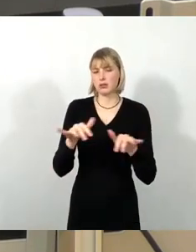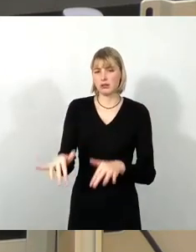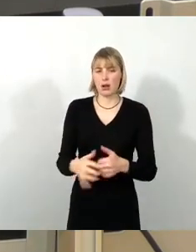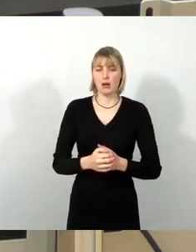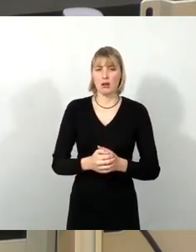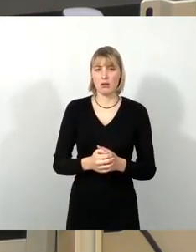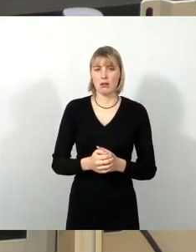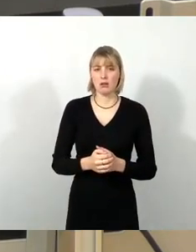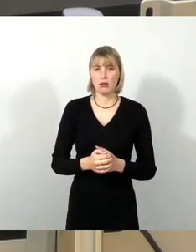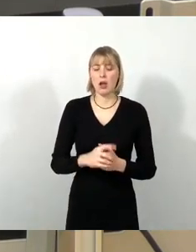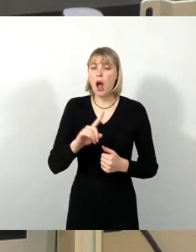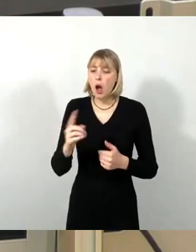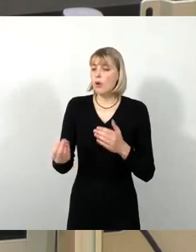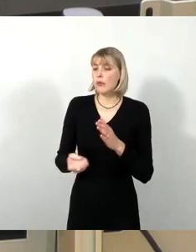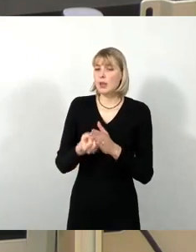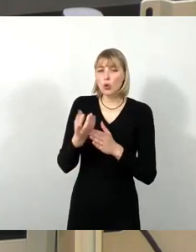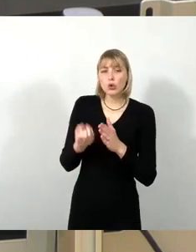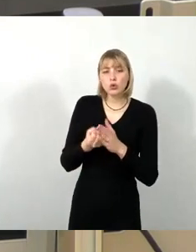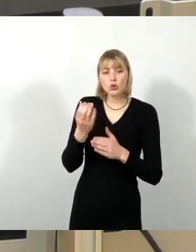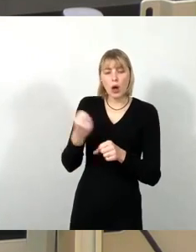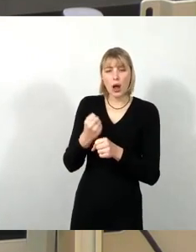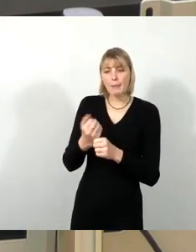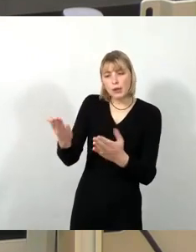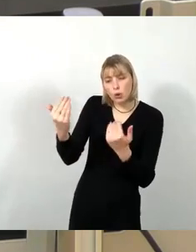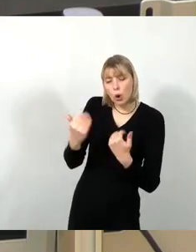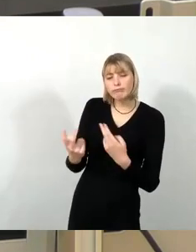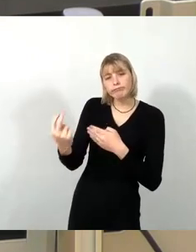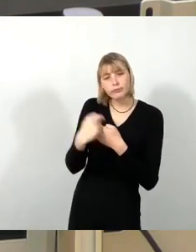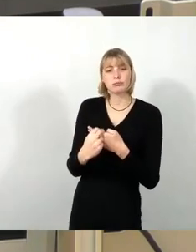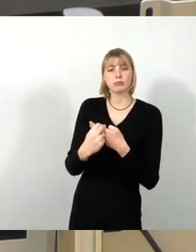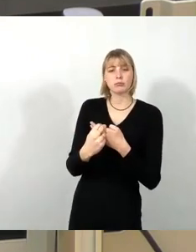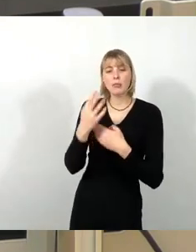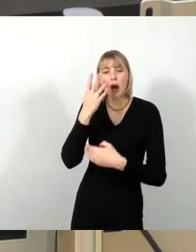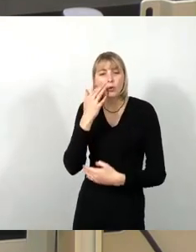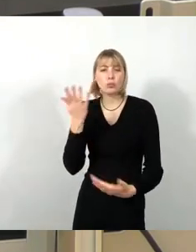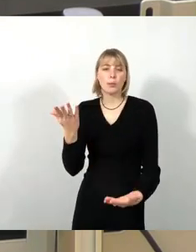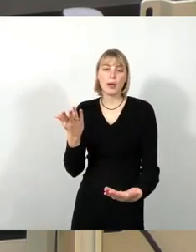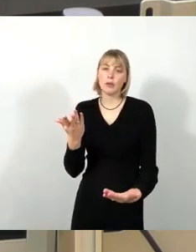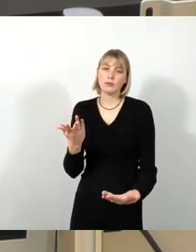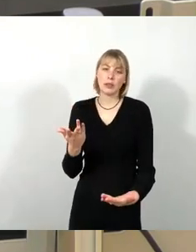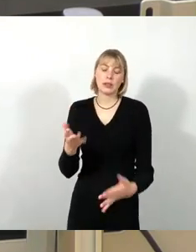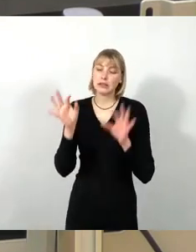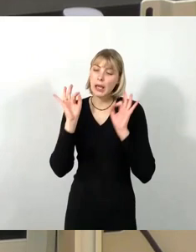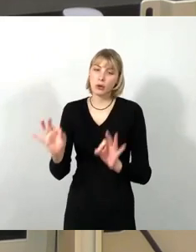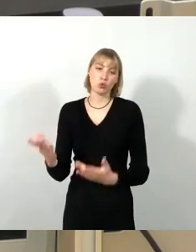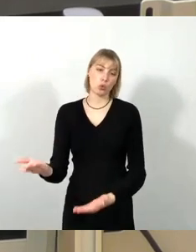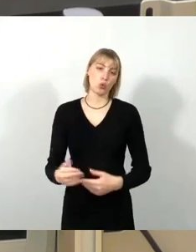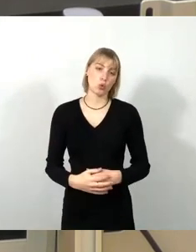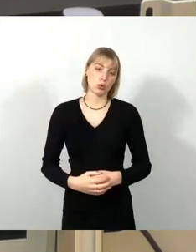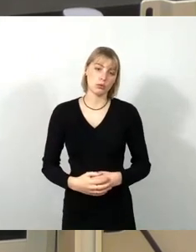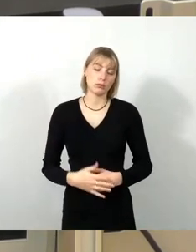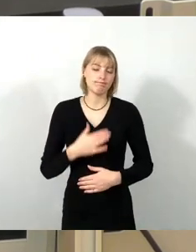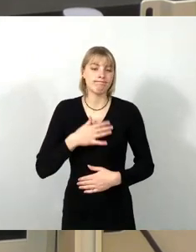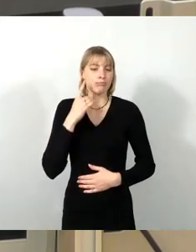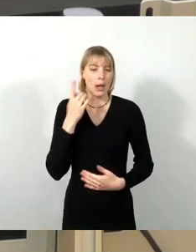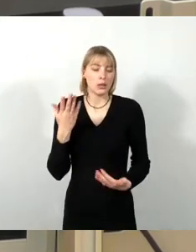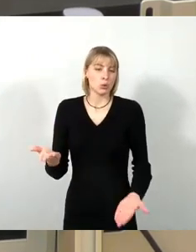Kulturarbeit hineingeholt werden. So etwas dort auszuprobieren, finde ich auf jeden Fall sehr gut. Und nun haben wir noch